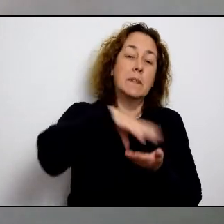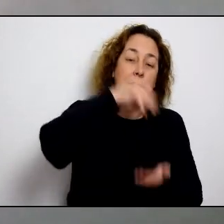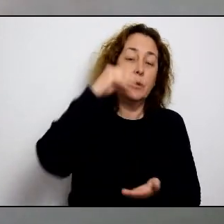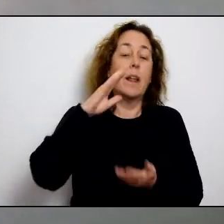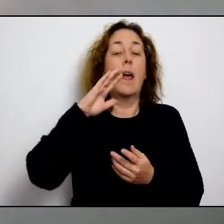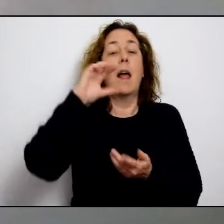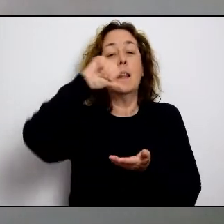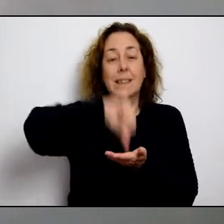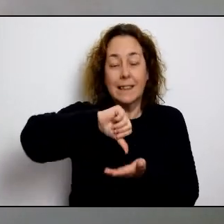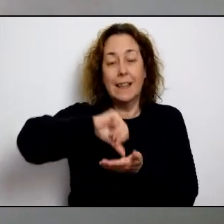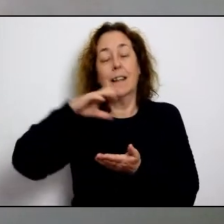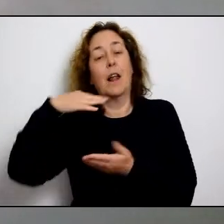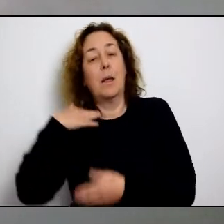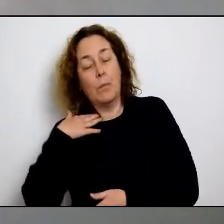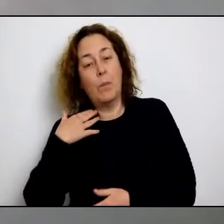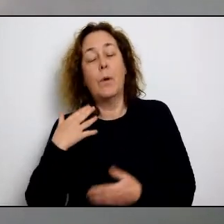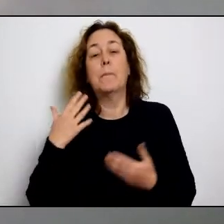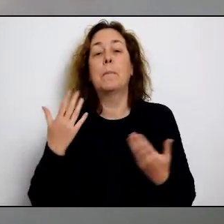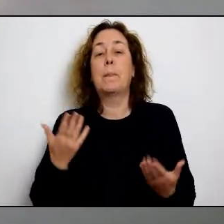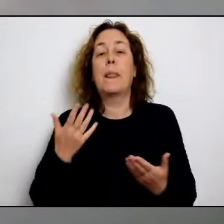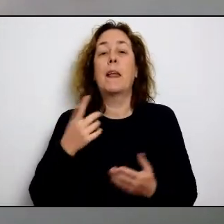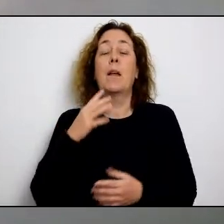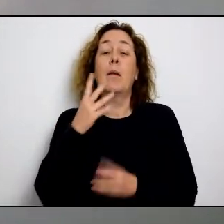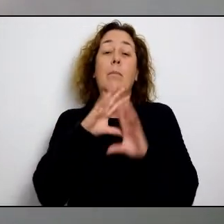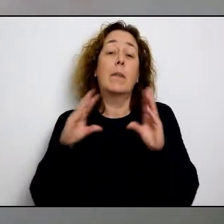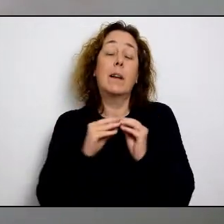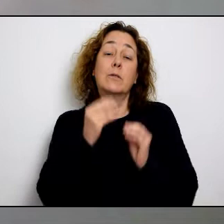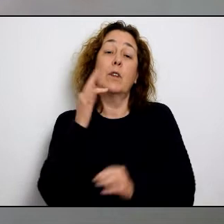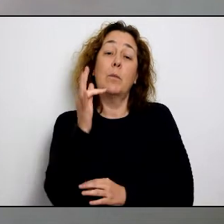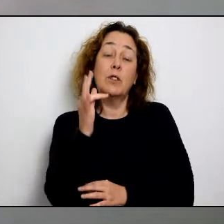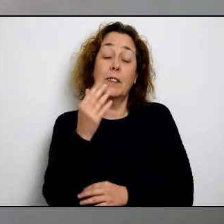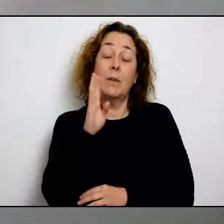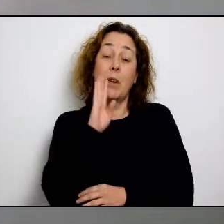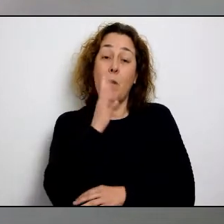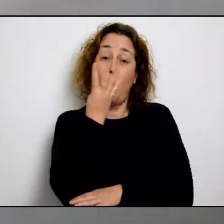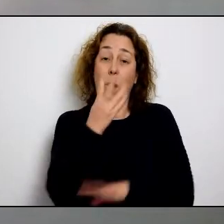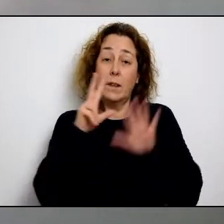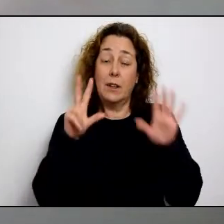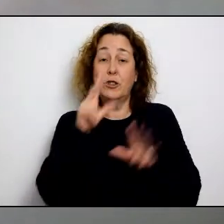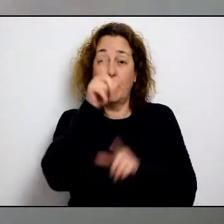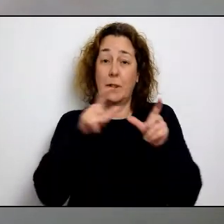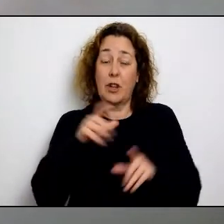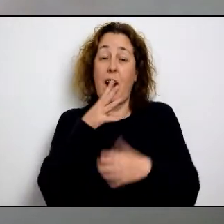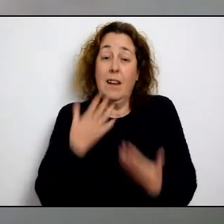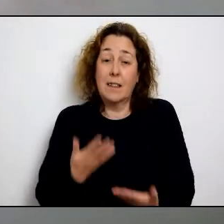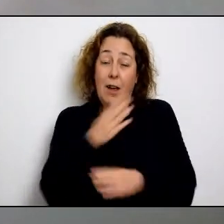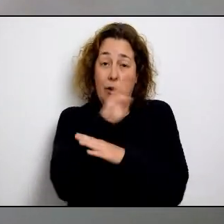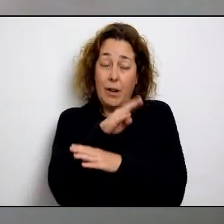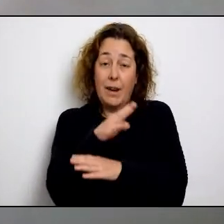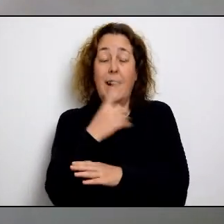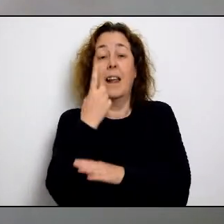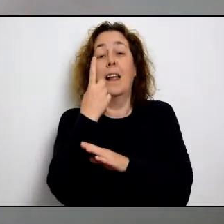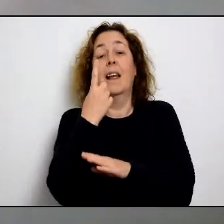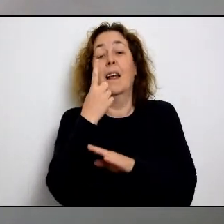com bé sabeu des del principi d'aquesta situació, una al centre de Silla i una a cada banda dels extrems, a Ponent i a Llevant. La dada positiva, sens